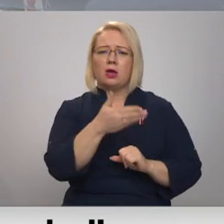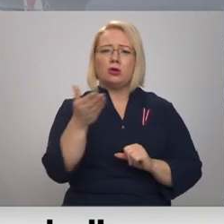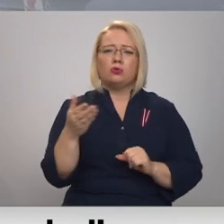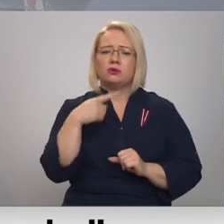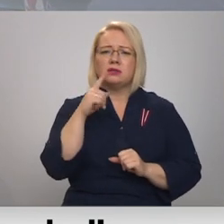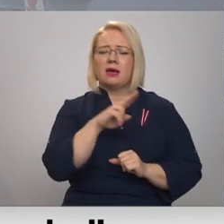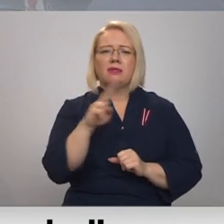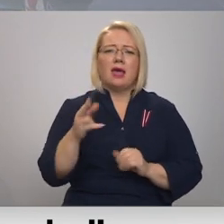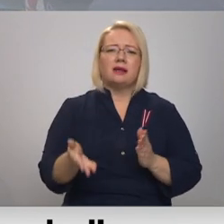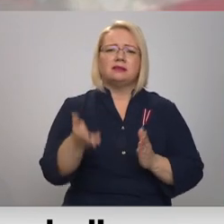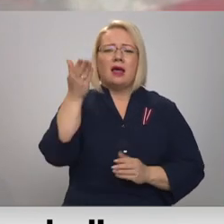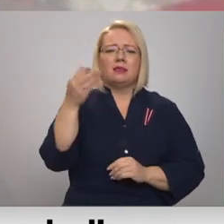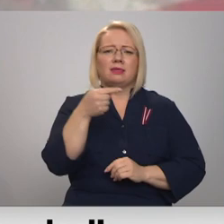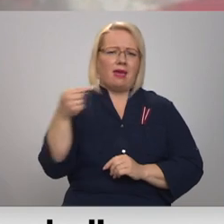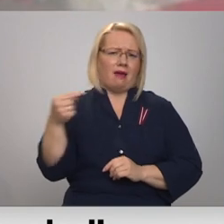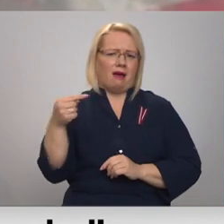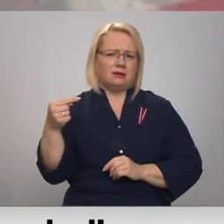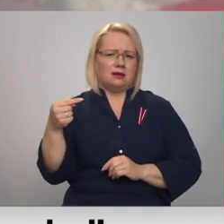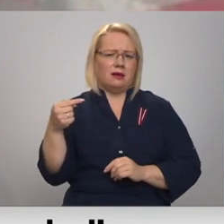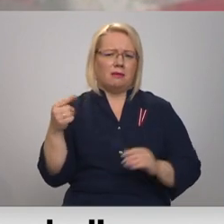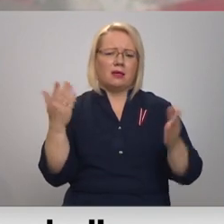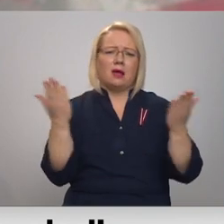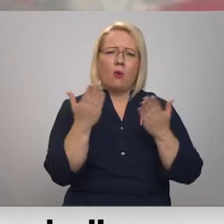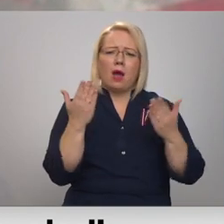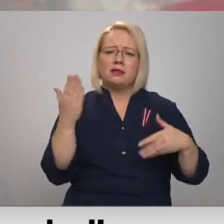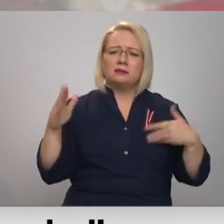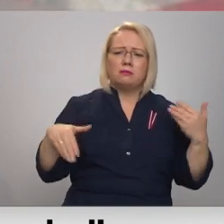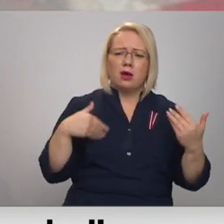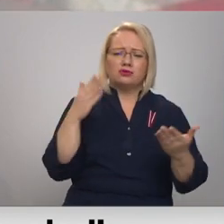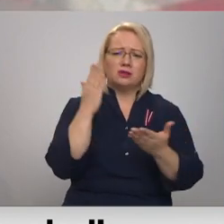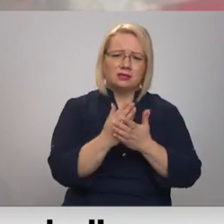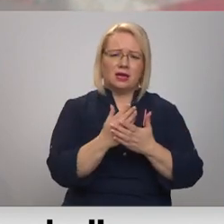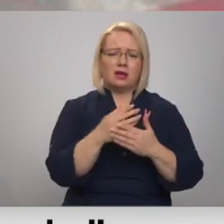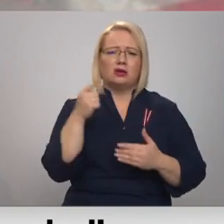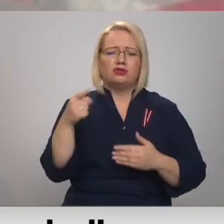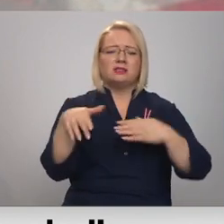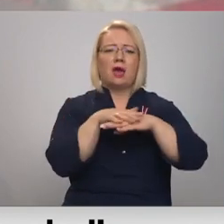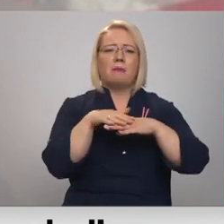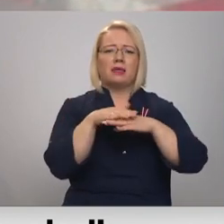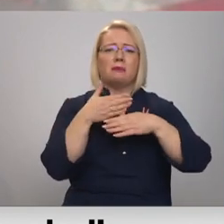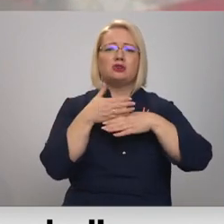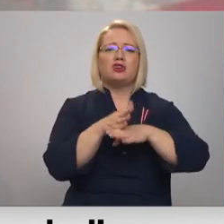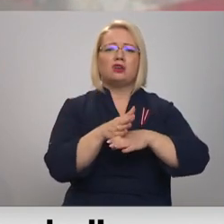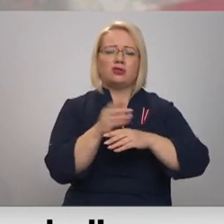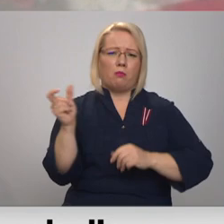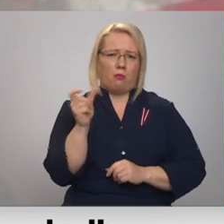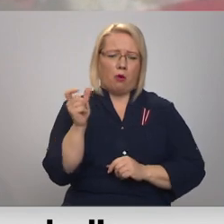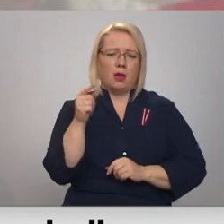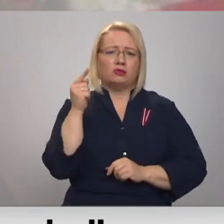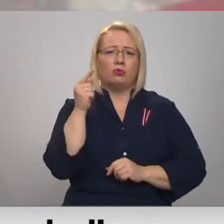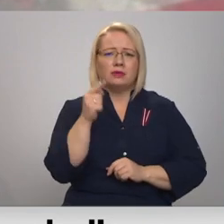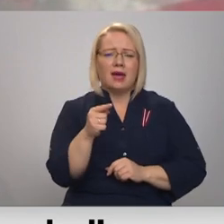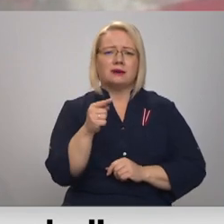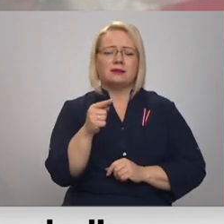priešplānā negācijas, kaut kā tādas bažas rādas šīs sabiedrības šķelšanās moments, nimžēl, pēdējā laikā aizvien vairāk